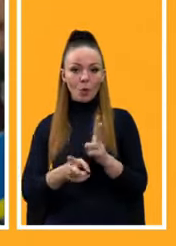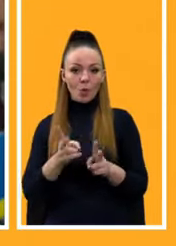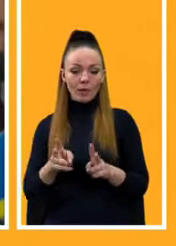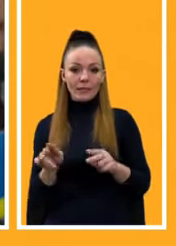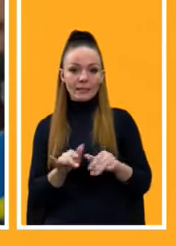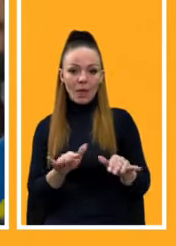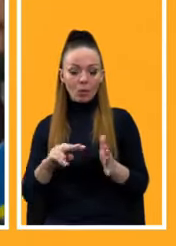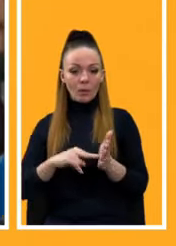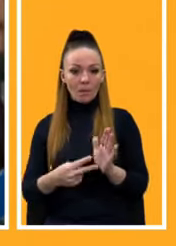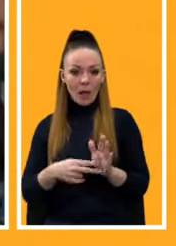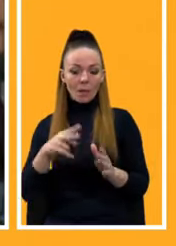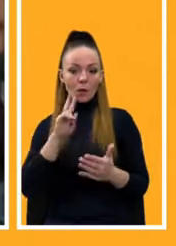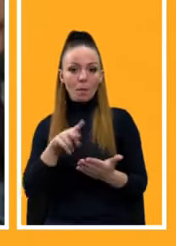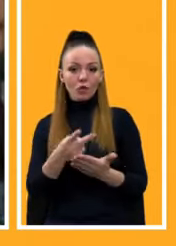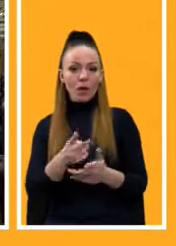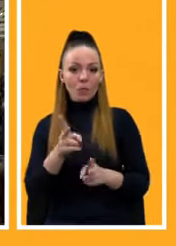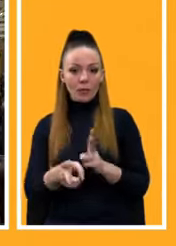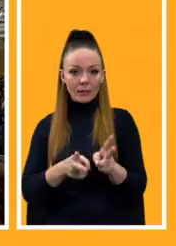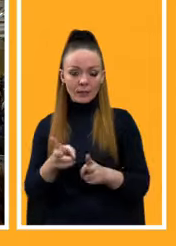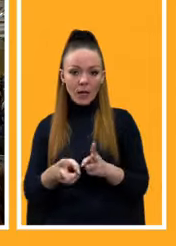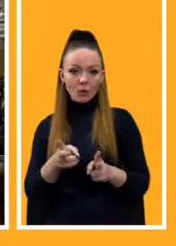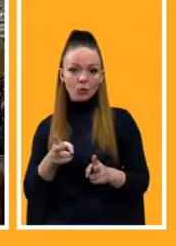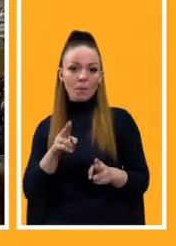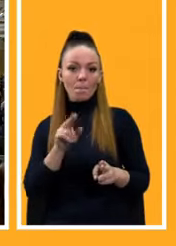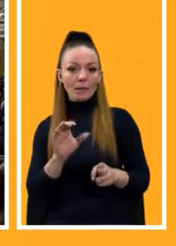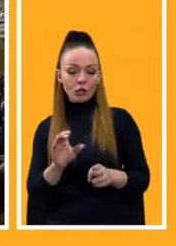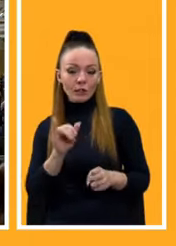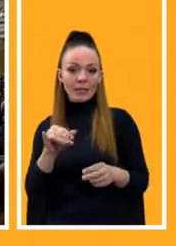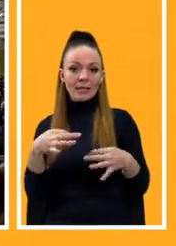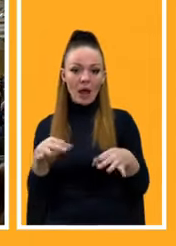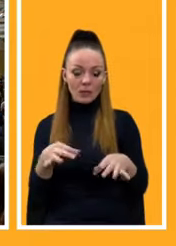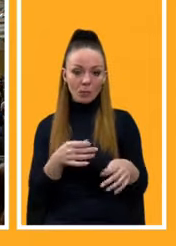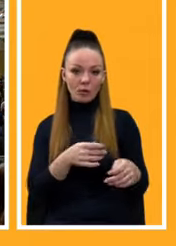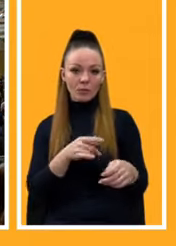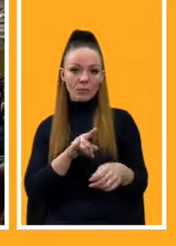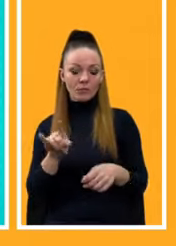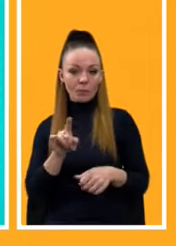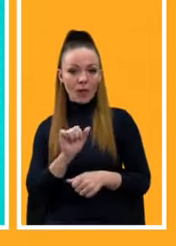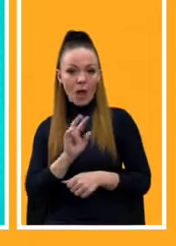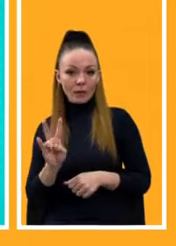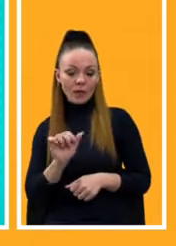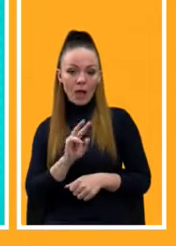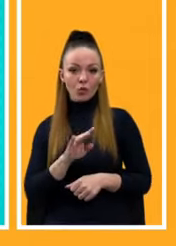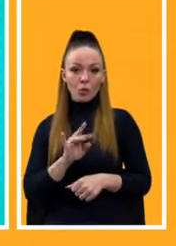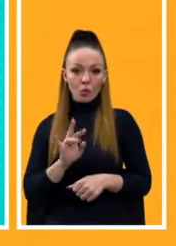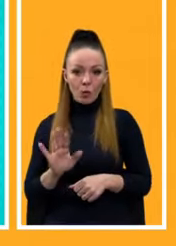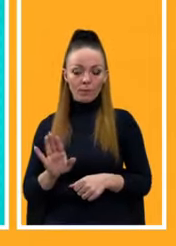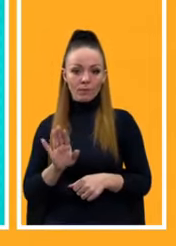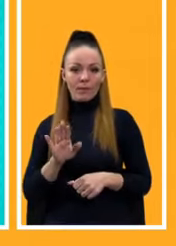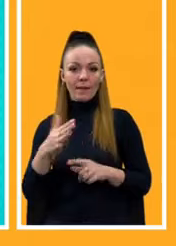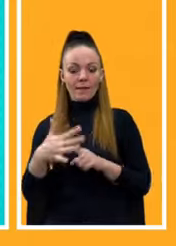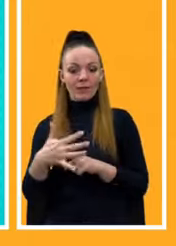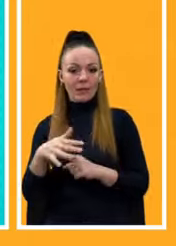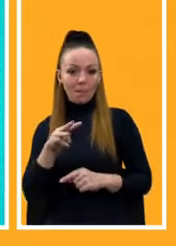передбачає модернізацію виробництва пасажирських та транспортних літаків сімейства Анн, Антонов, гвинтокрилів, МІ,